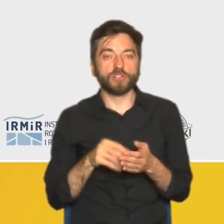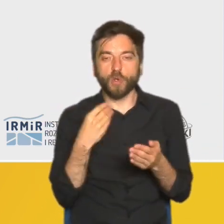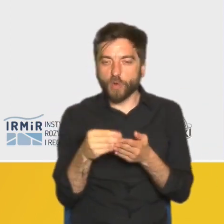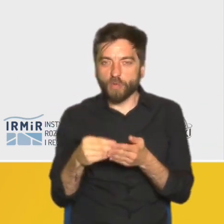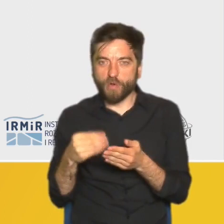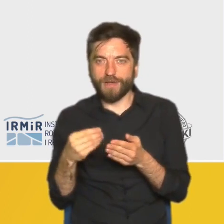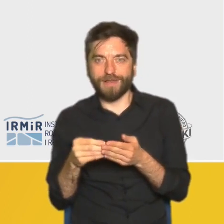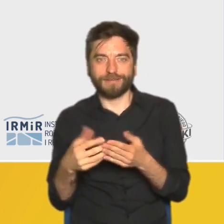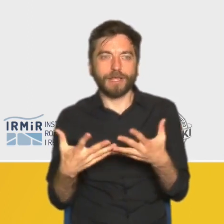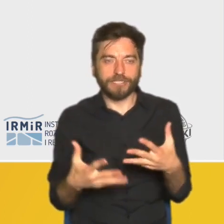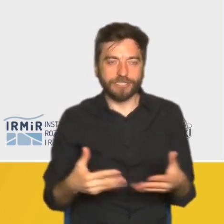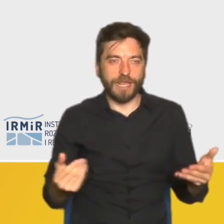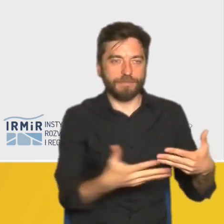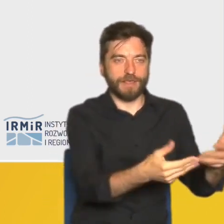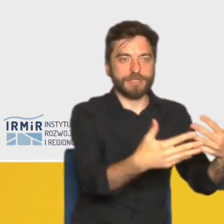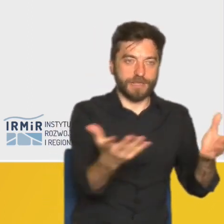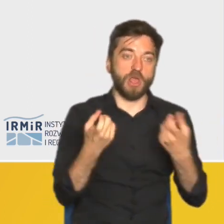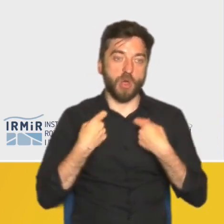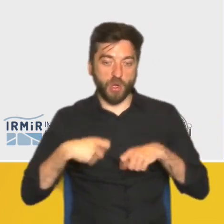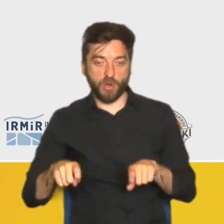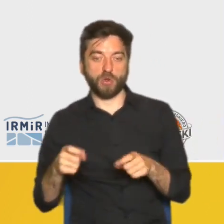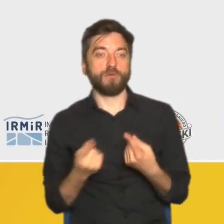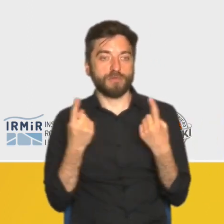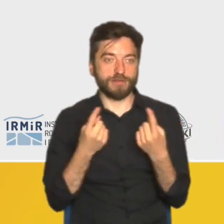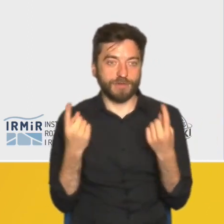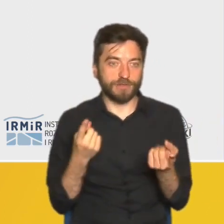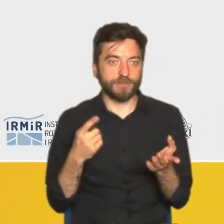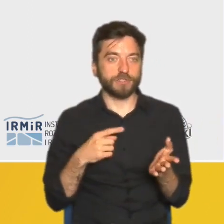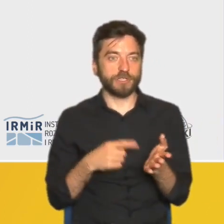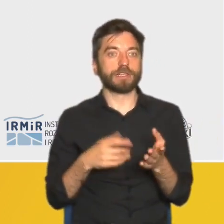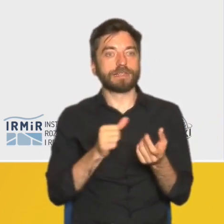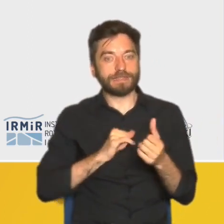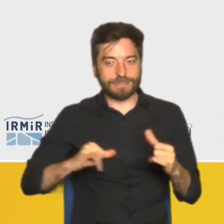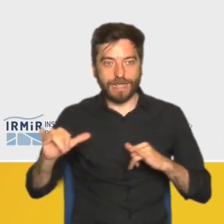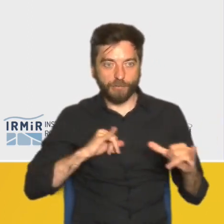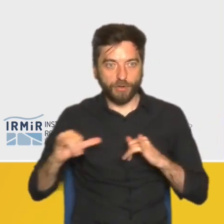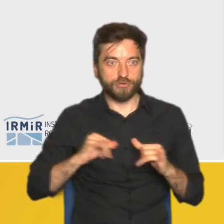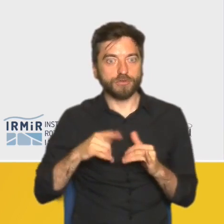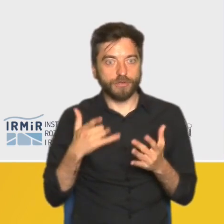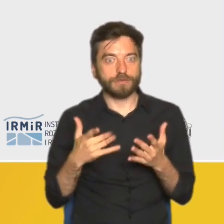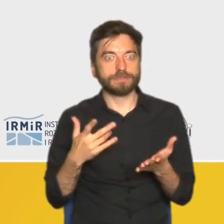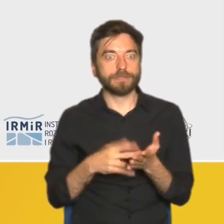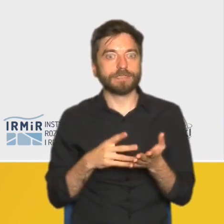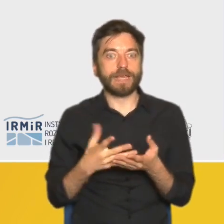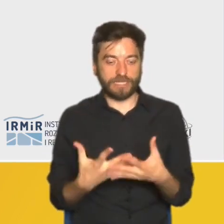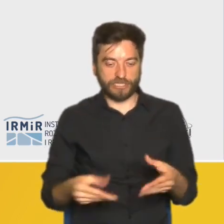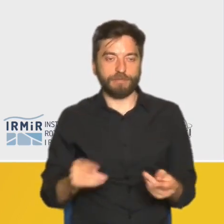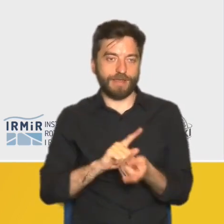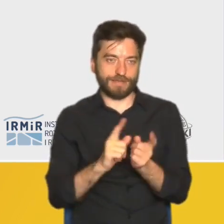gruntów, czy to przez lokalnych rolników, czy przedsiębiorców, którzy naciskają na samorząd w kierunku zmiany statusu ziemi.